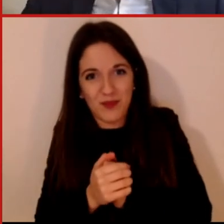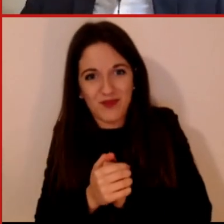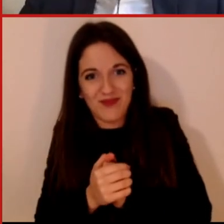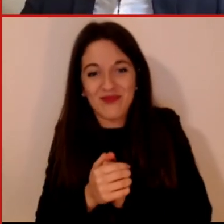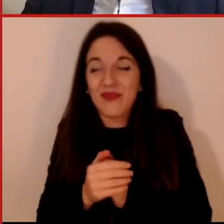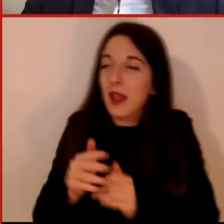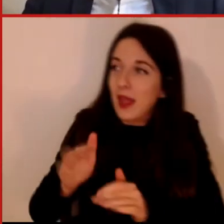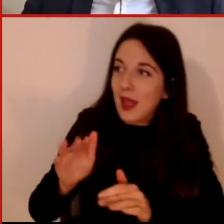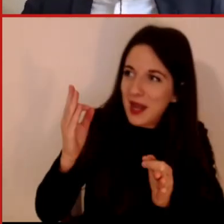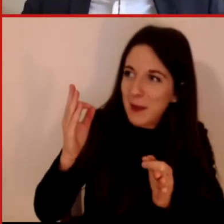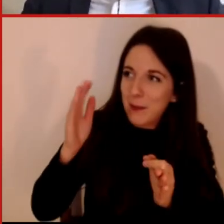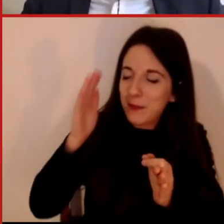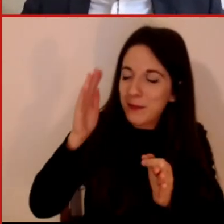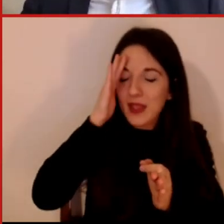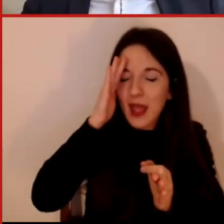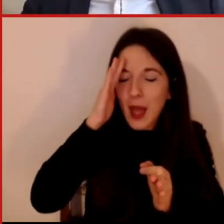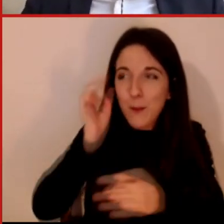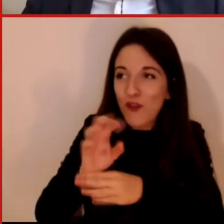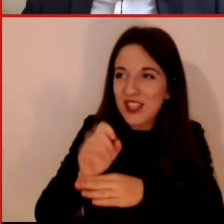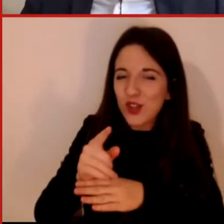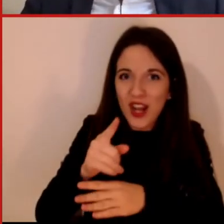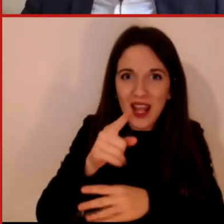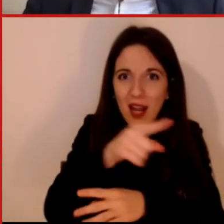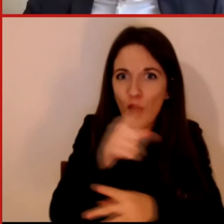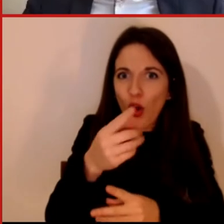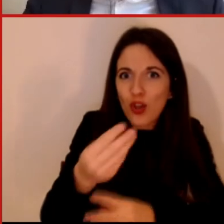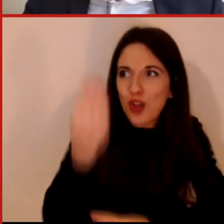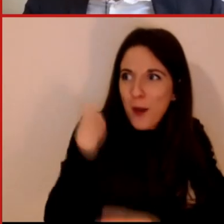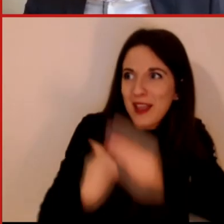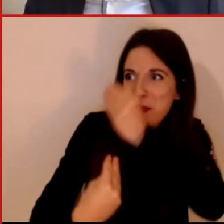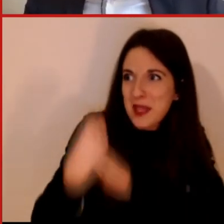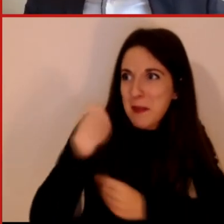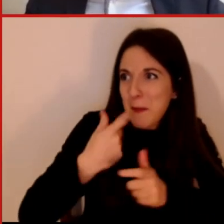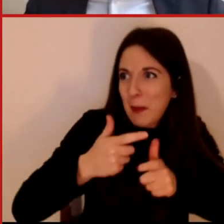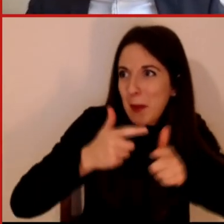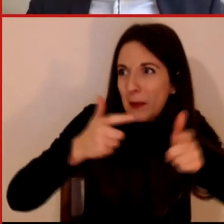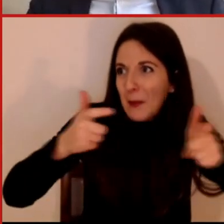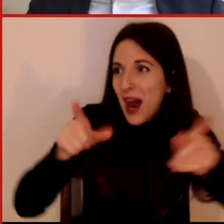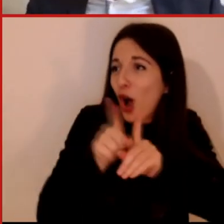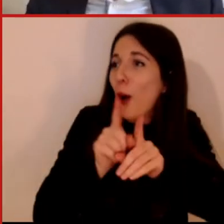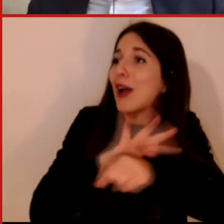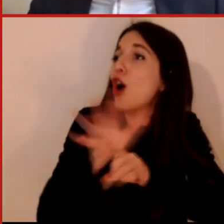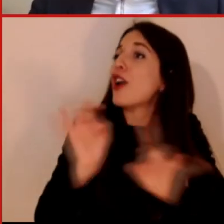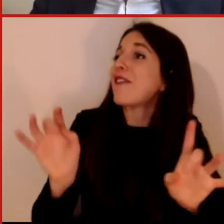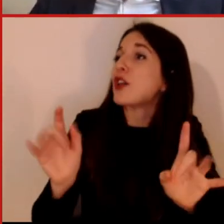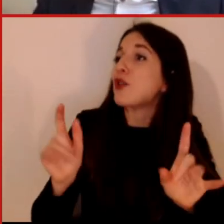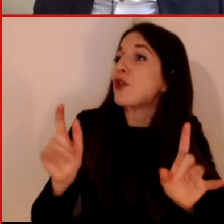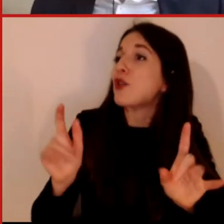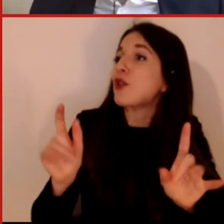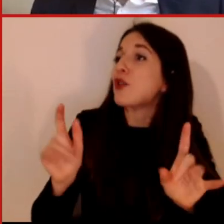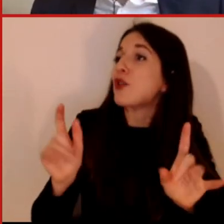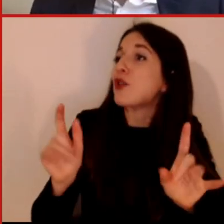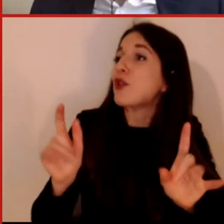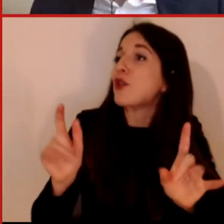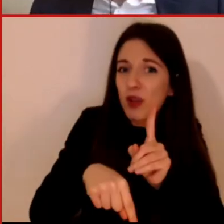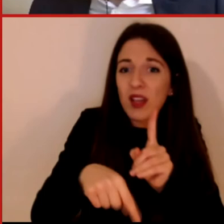domande crescono esponenzialmente come la diffusione pandemica e siccome siamo arrivati alla fine, siamo arrivati a 74